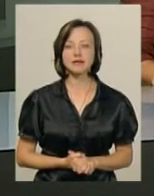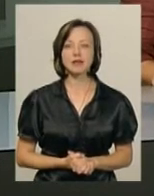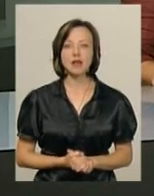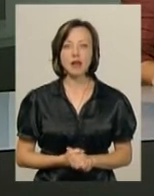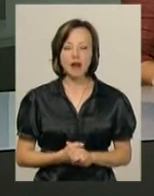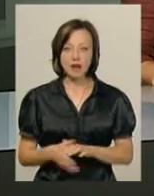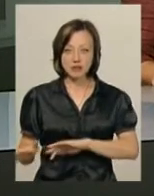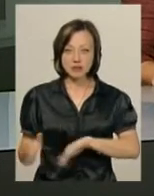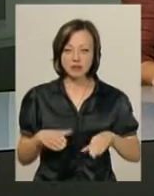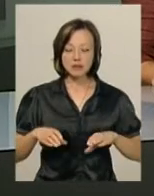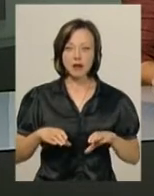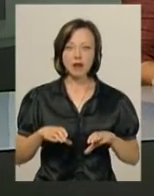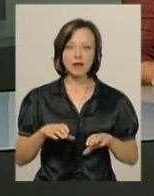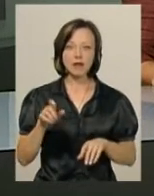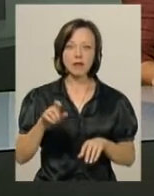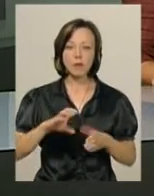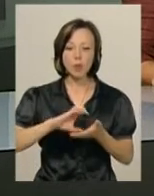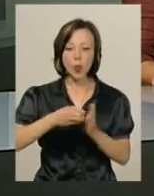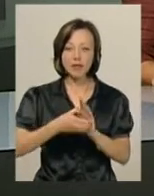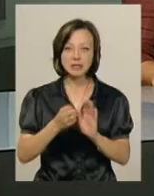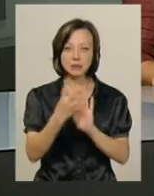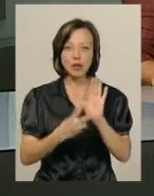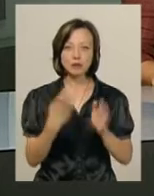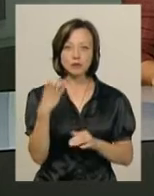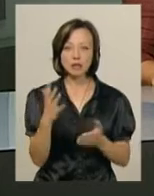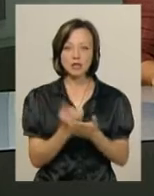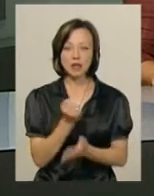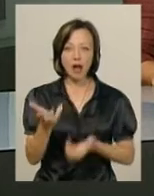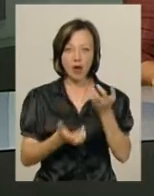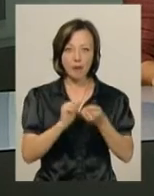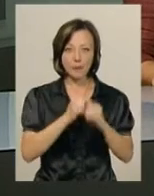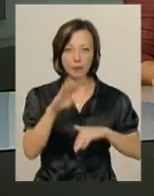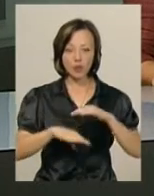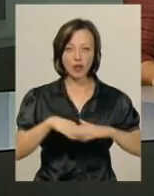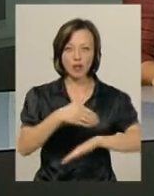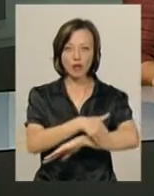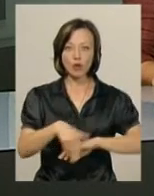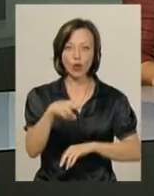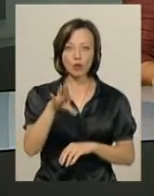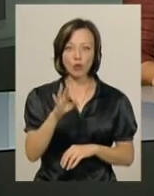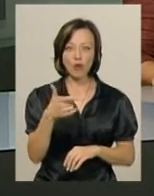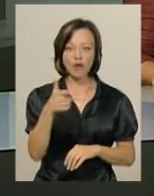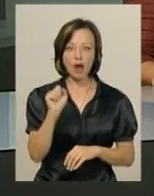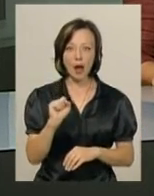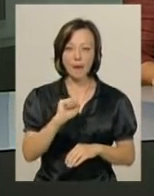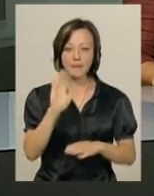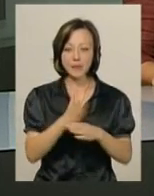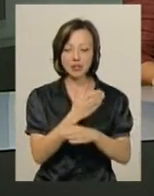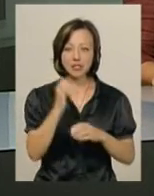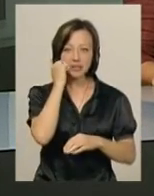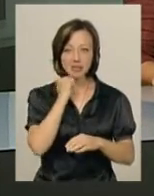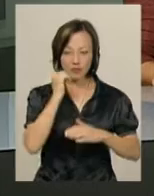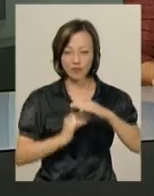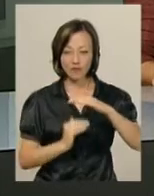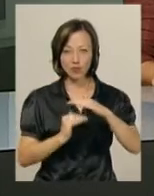Бруківку 17-го століття відкопали археологи в Кам'янці-Подійському. Її знайшли на вулиці Довгій між старими фундаментами на дні